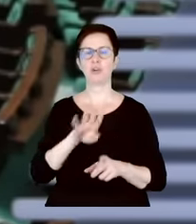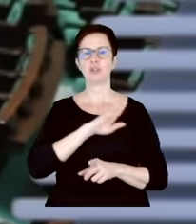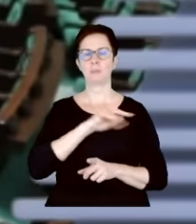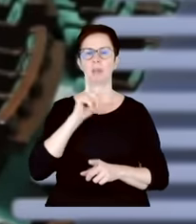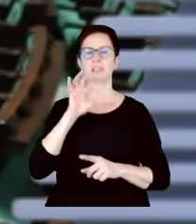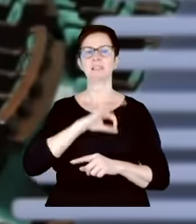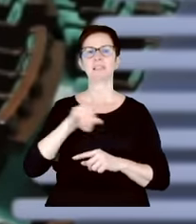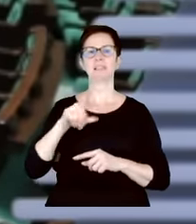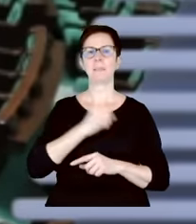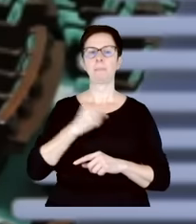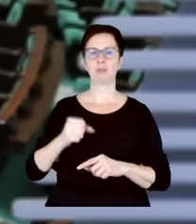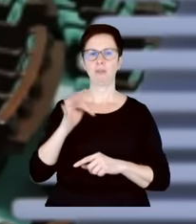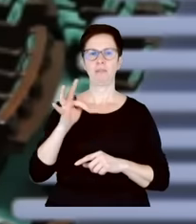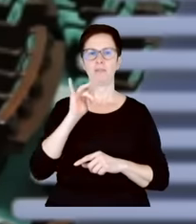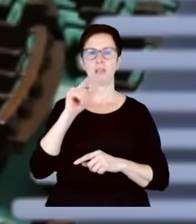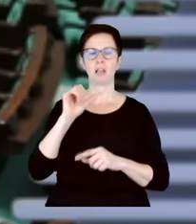Filiks.